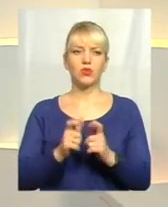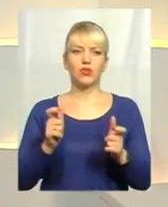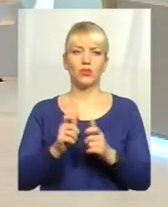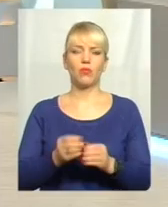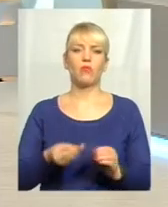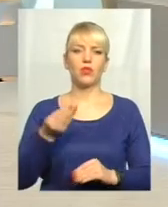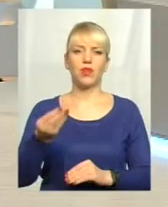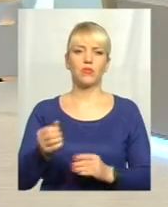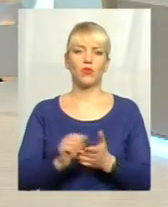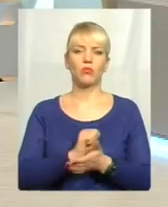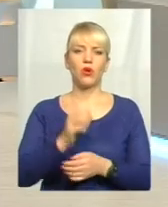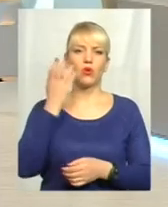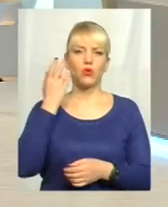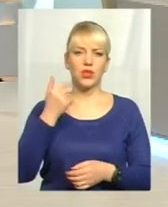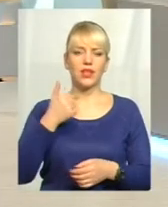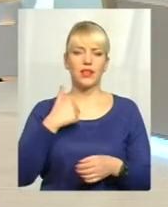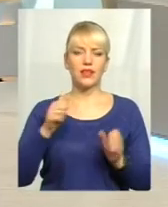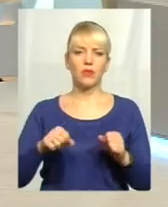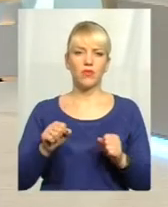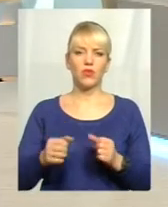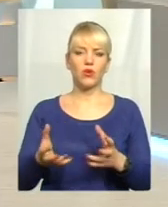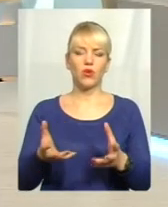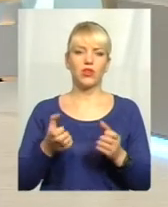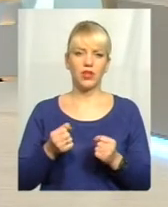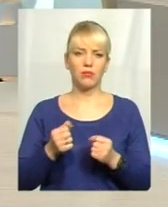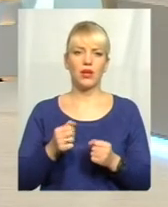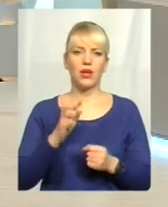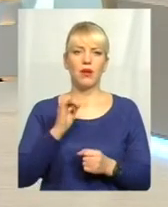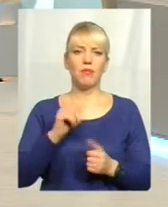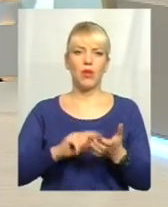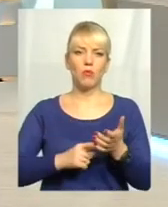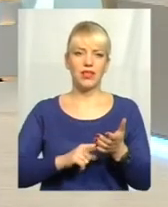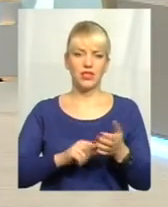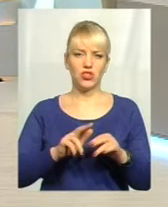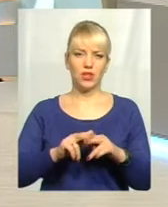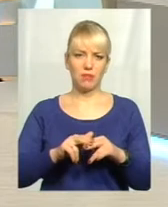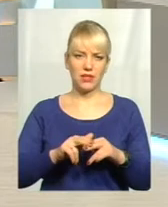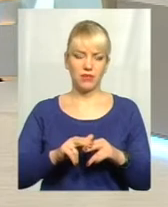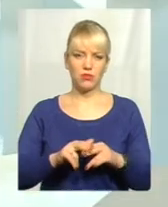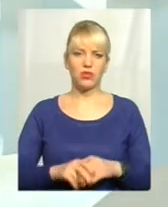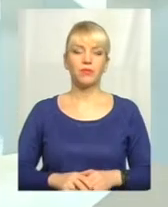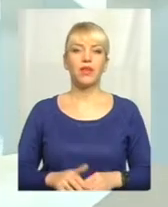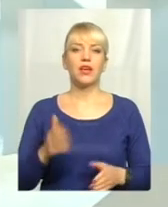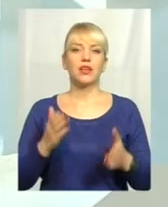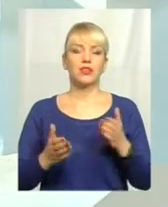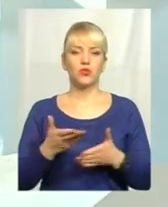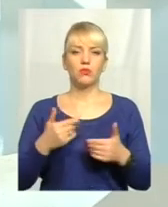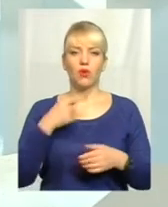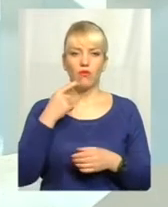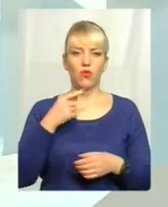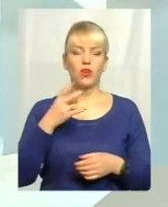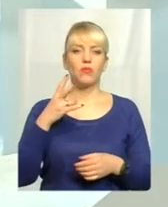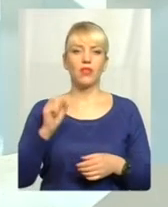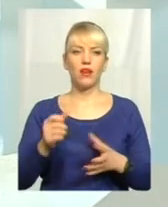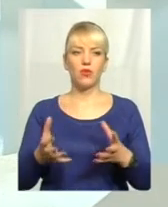ці документи, коли найімовірніше я все ж таки зможу отримати біометричний пасп? Значить, якщо ми говоримо саме